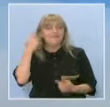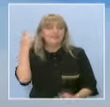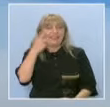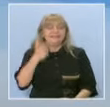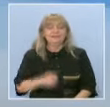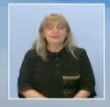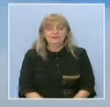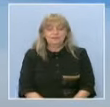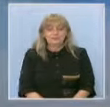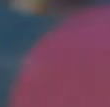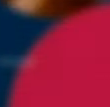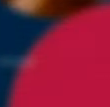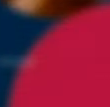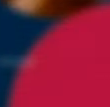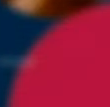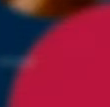Субтитры подогнал «Симон»